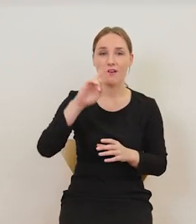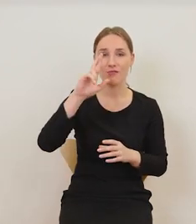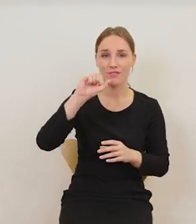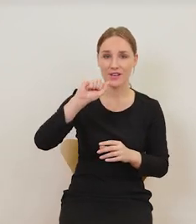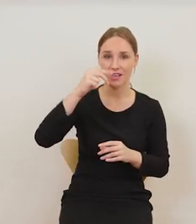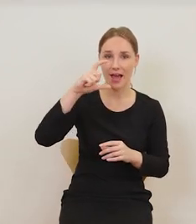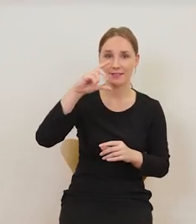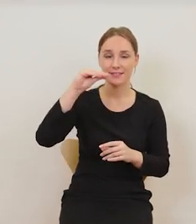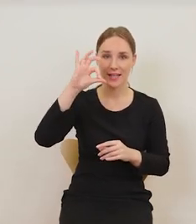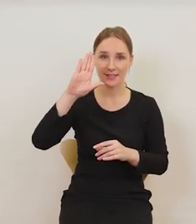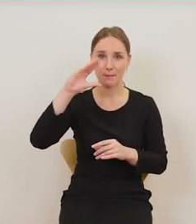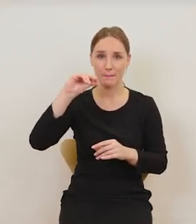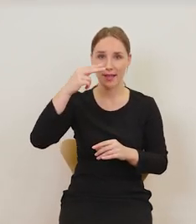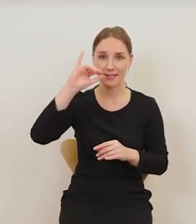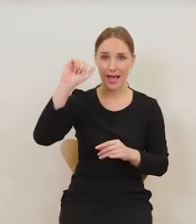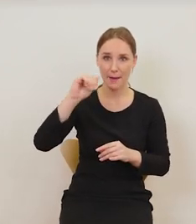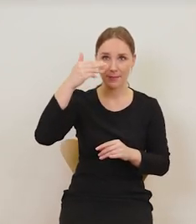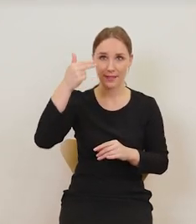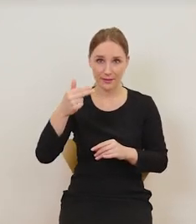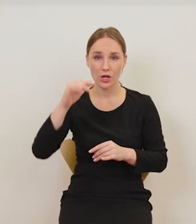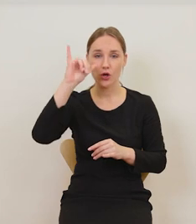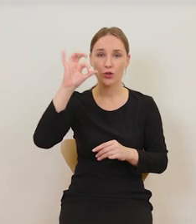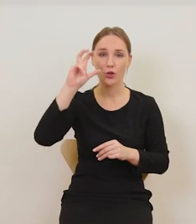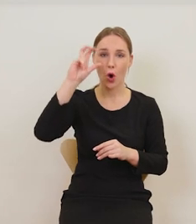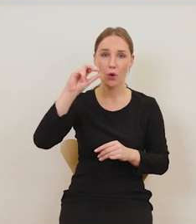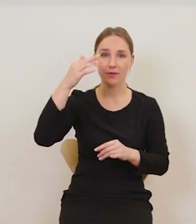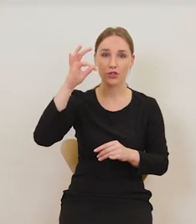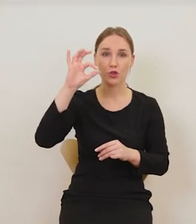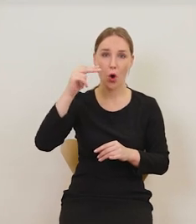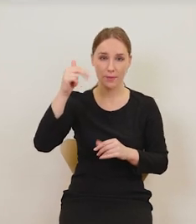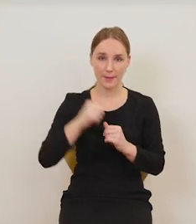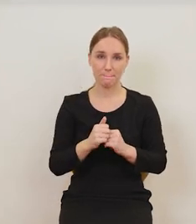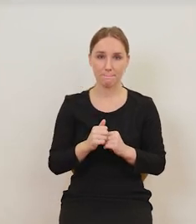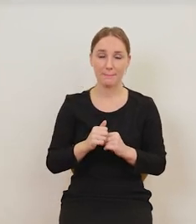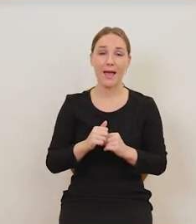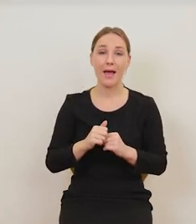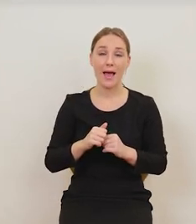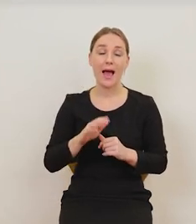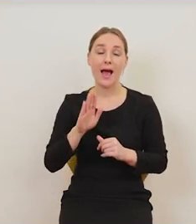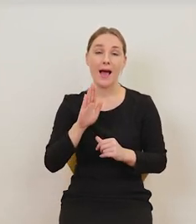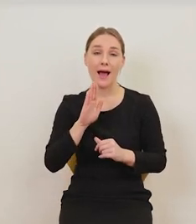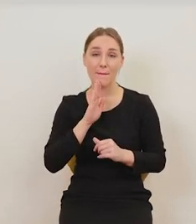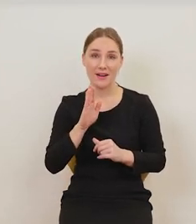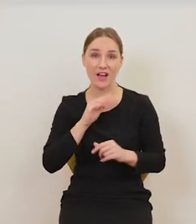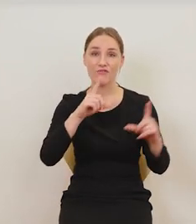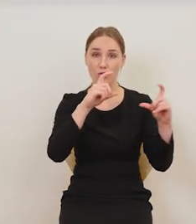Benjamin Johnston, amerykańska fotografka, performerka.